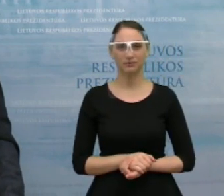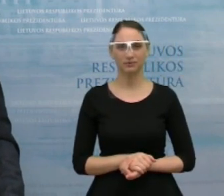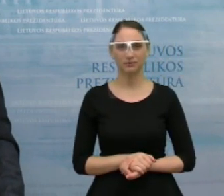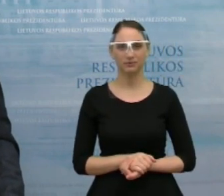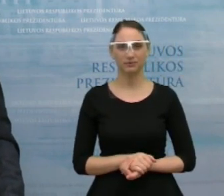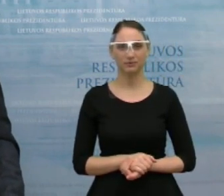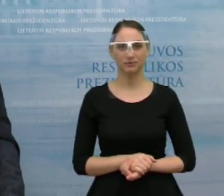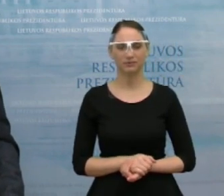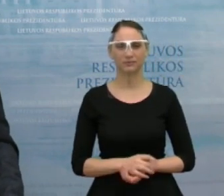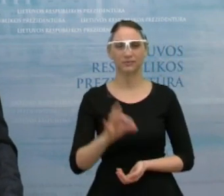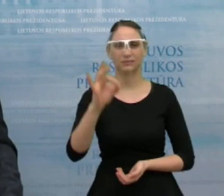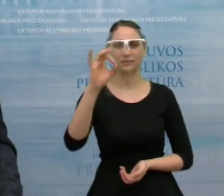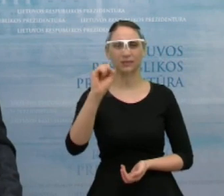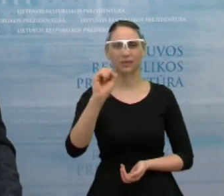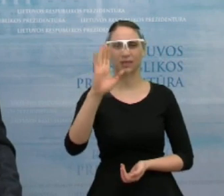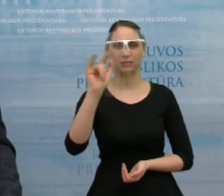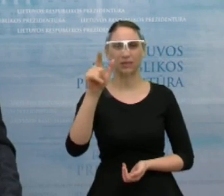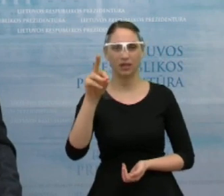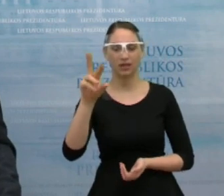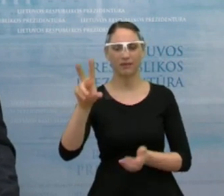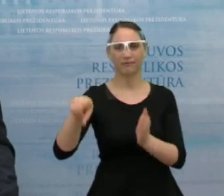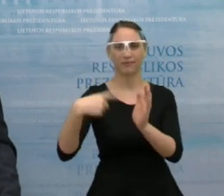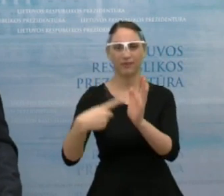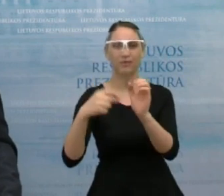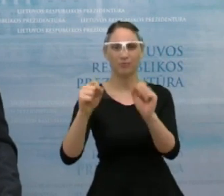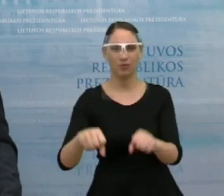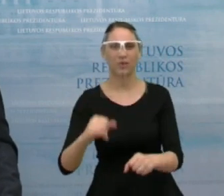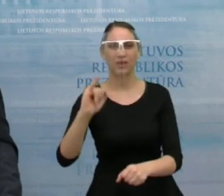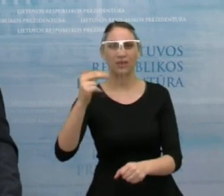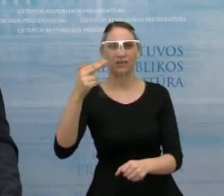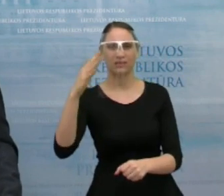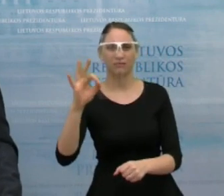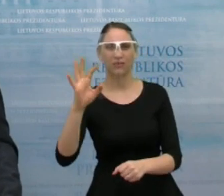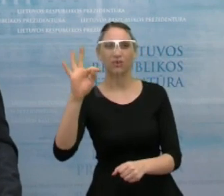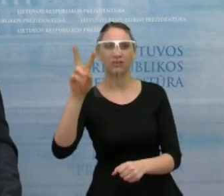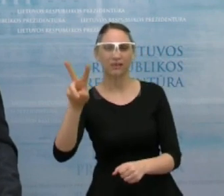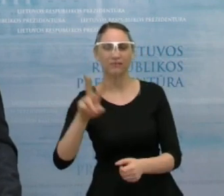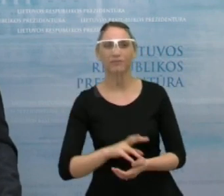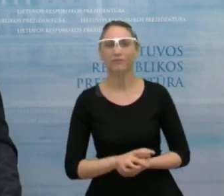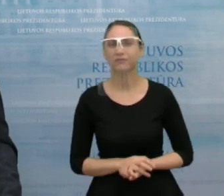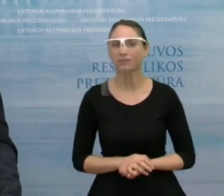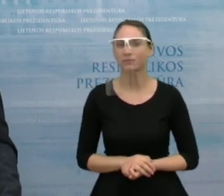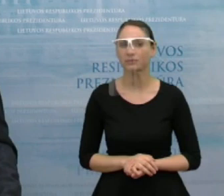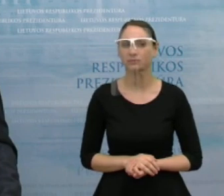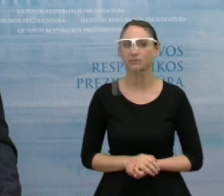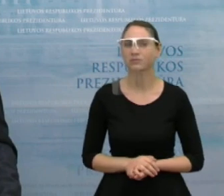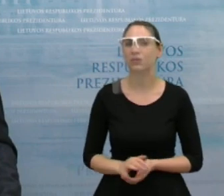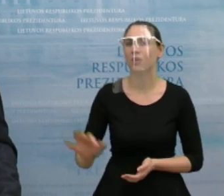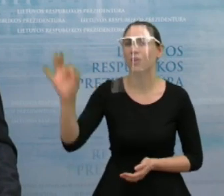Taip, matau, Gabrielė Grigų šaitytė, InfoTV, prašau, Gabrielė. Yra vis kokios būtų tos šešėlio mažinimo